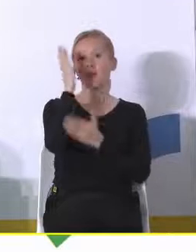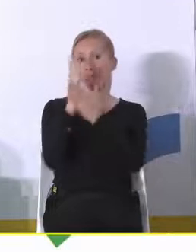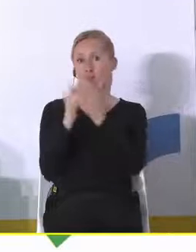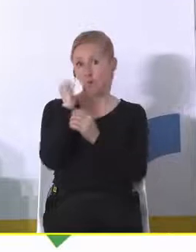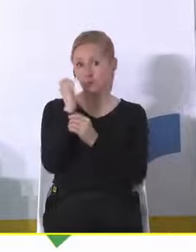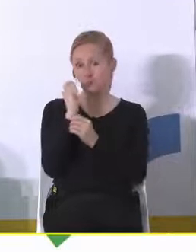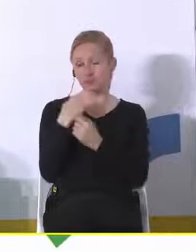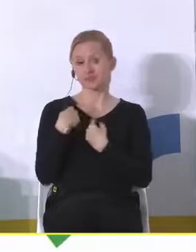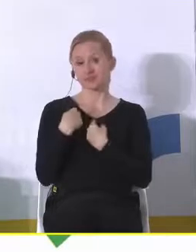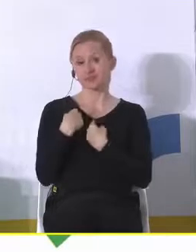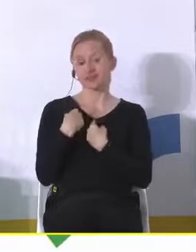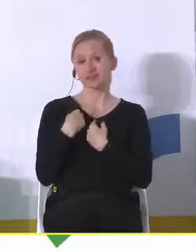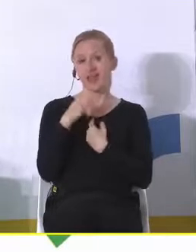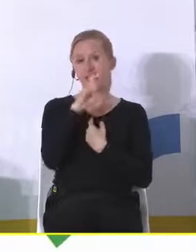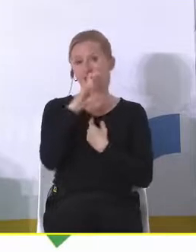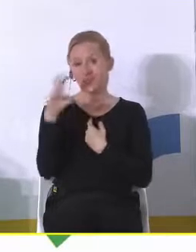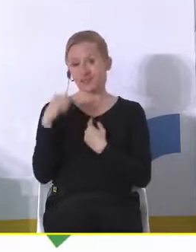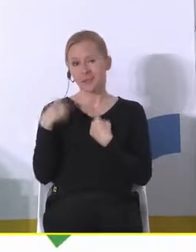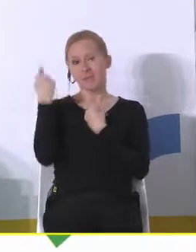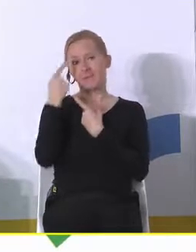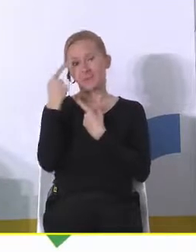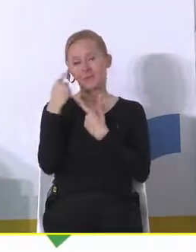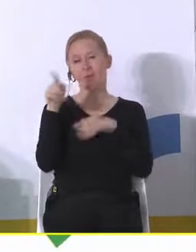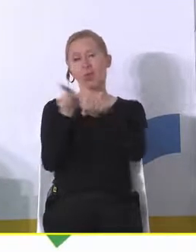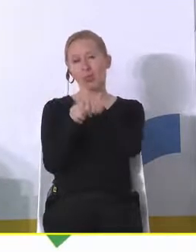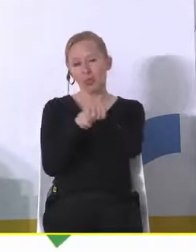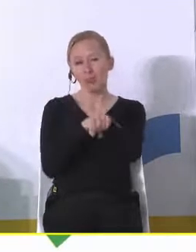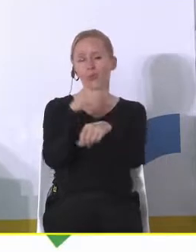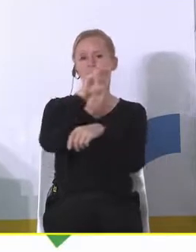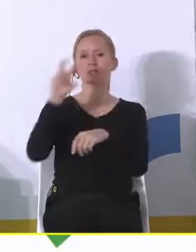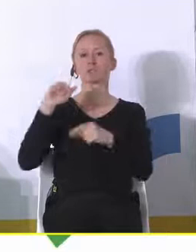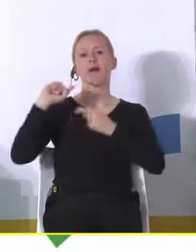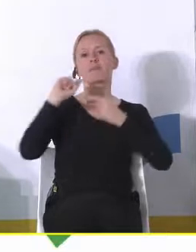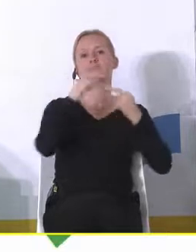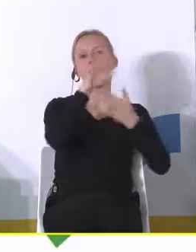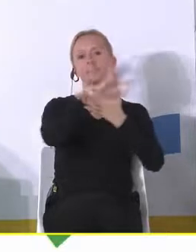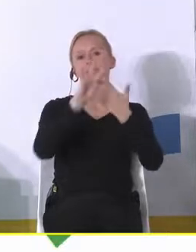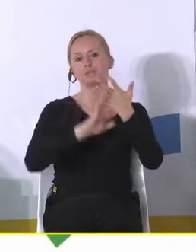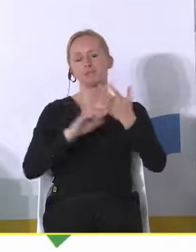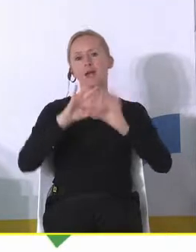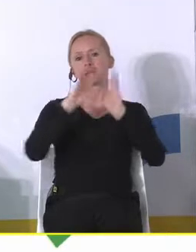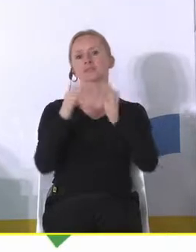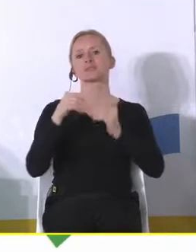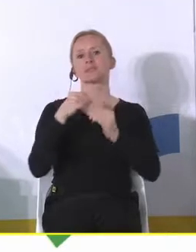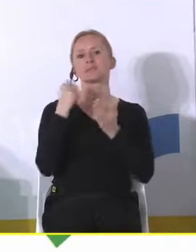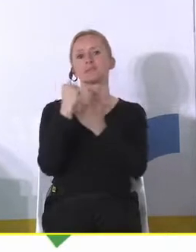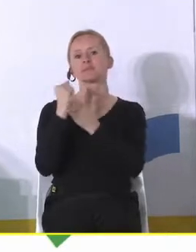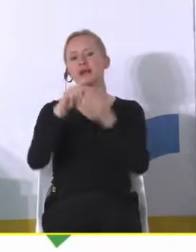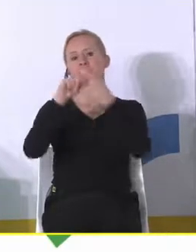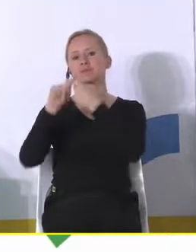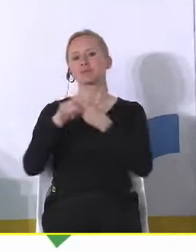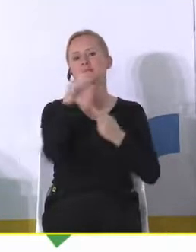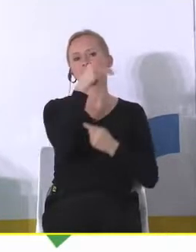jak na ten skład, to jest dość długi czas, żeby omówić gruntownie wszystkie wątki związane